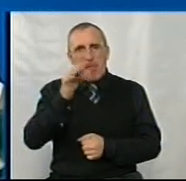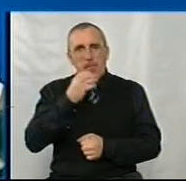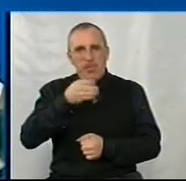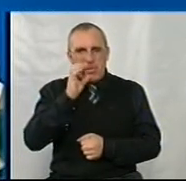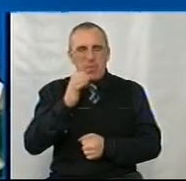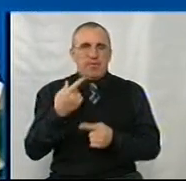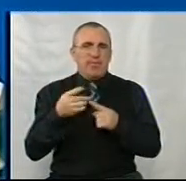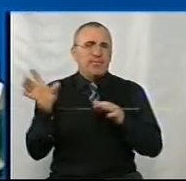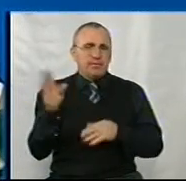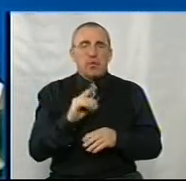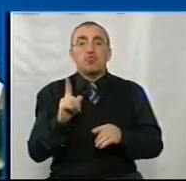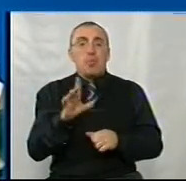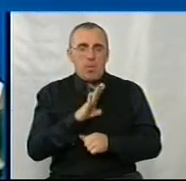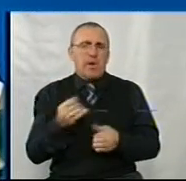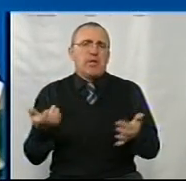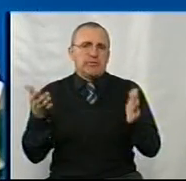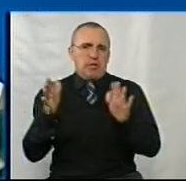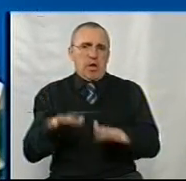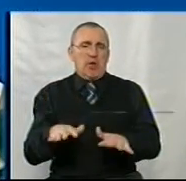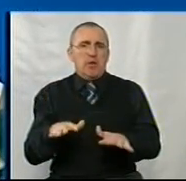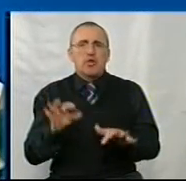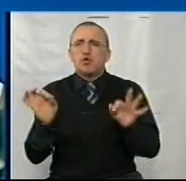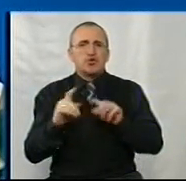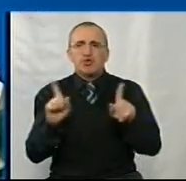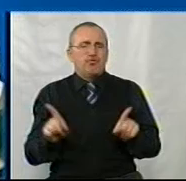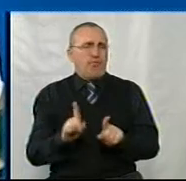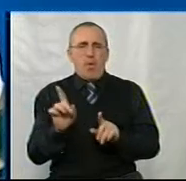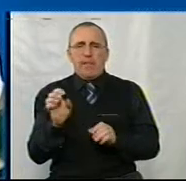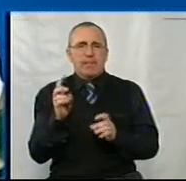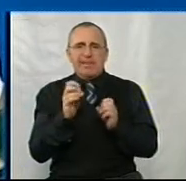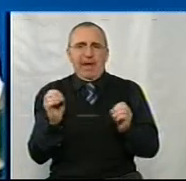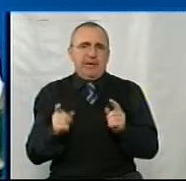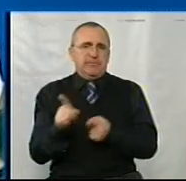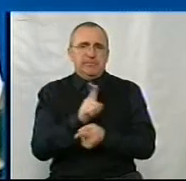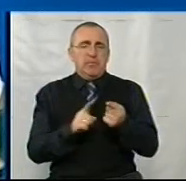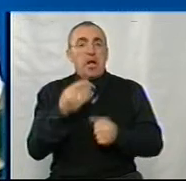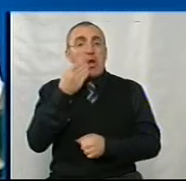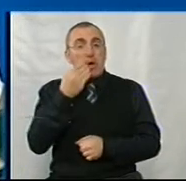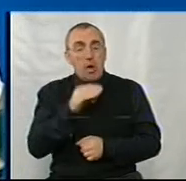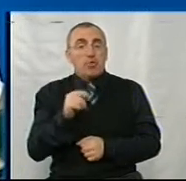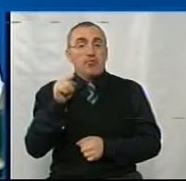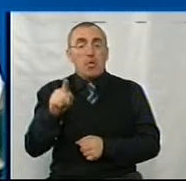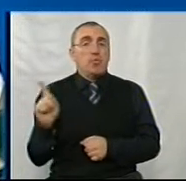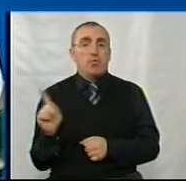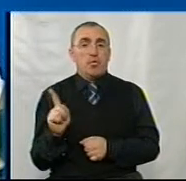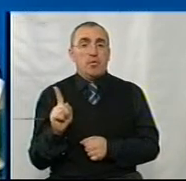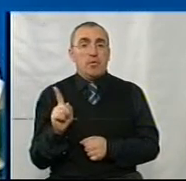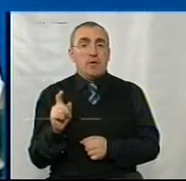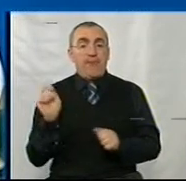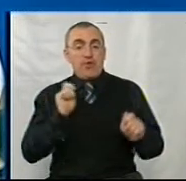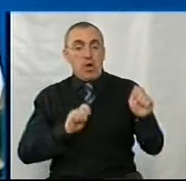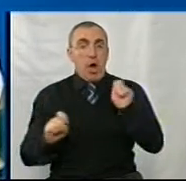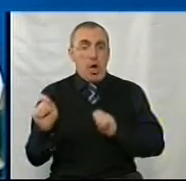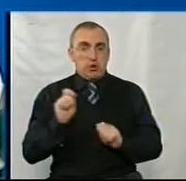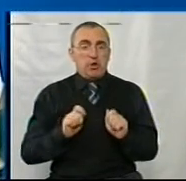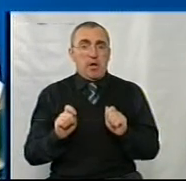все, як було, так воно і залишилось. Воно нічуть не змінюється. Вже краще в тому, що вдягачка